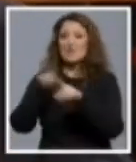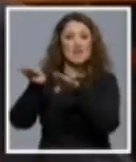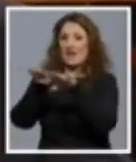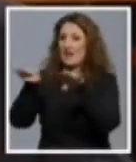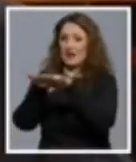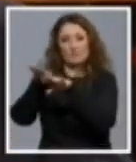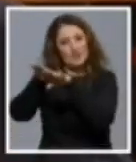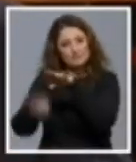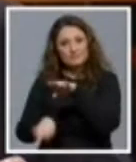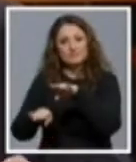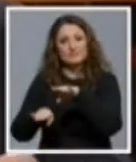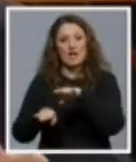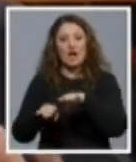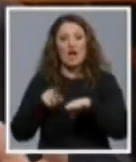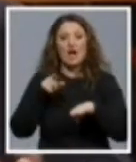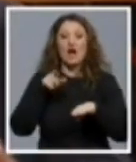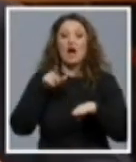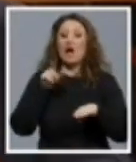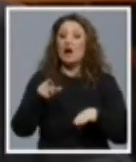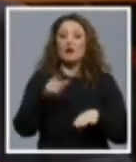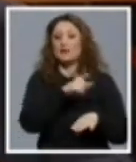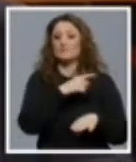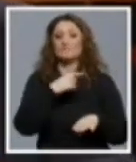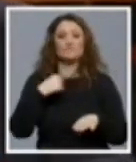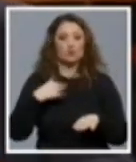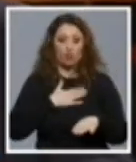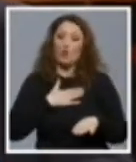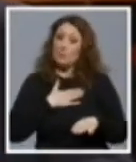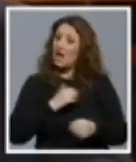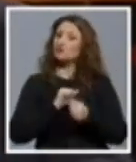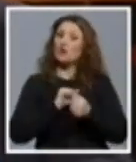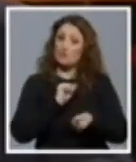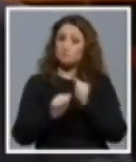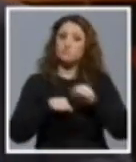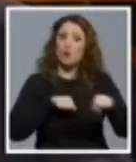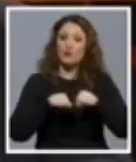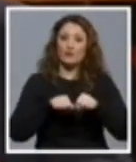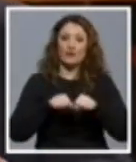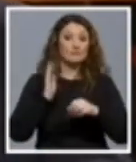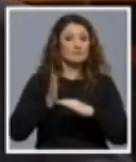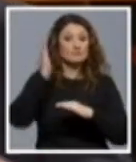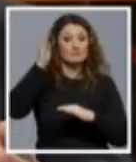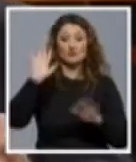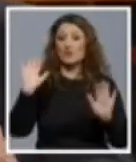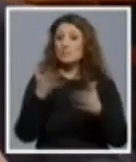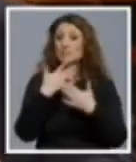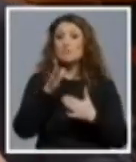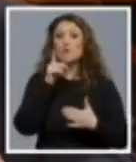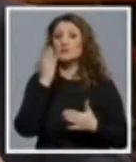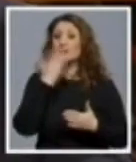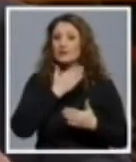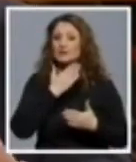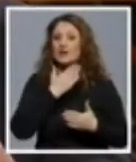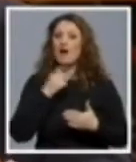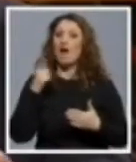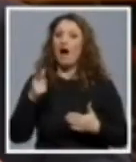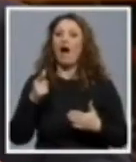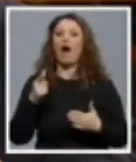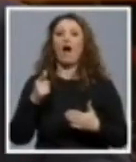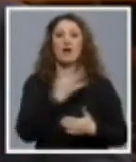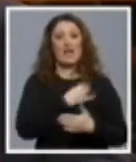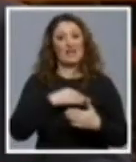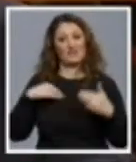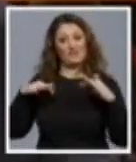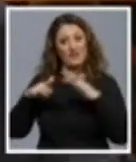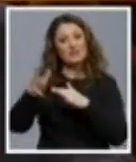jednakopravnosti Hrvatske naroda, to jeste i maksimum naše politike. Neće biti Bosne i Hercegovine, a interes Hrvatskog naroda u Bosni i Hercegovini da je bude